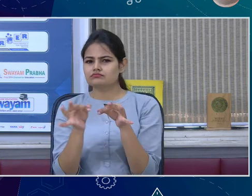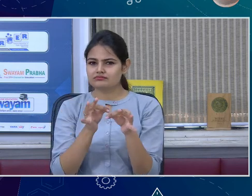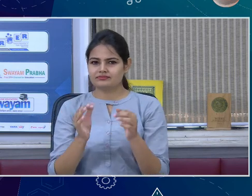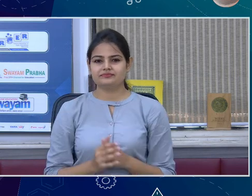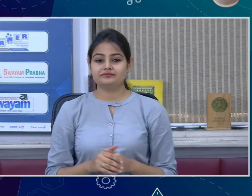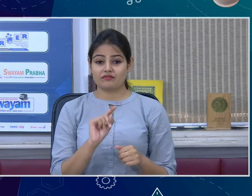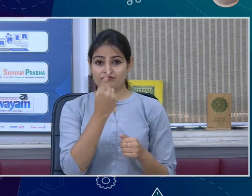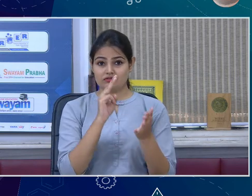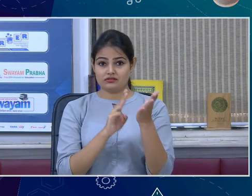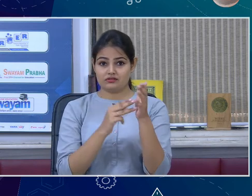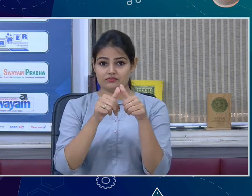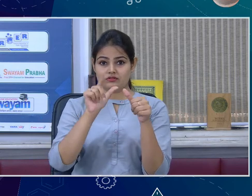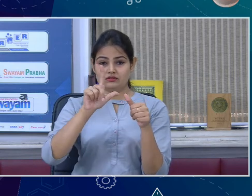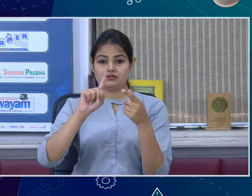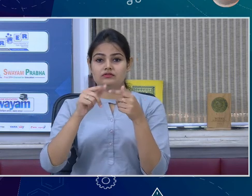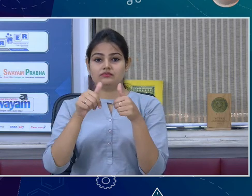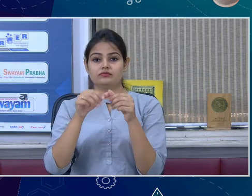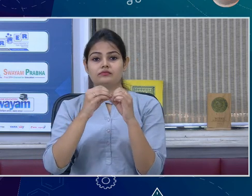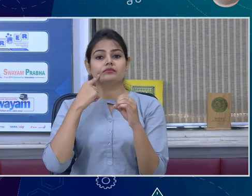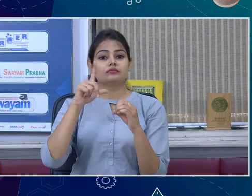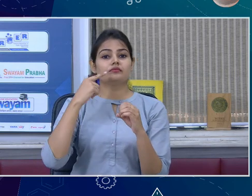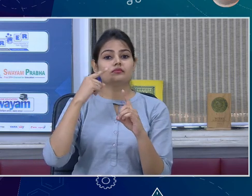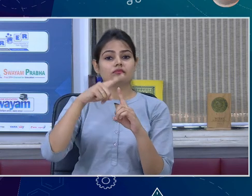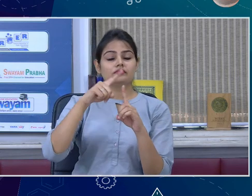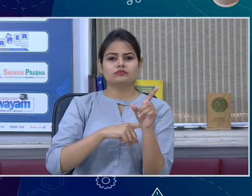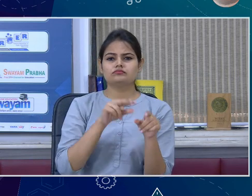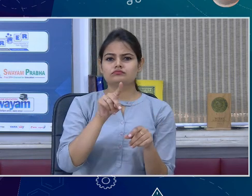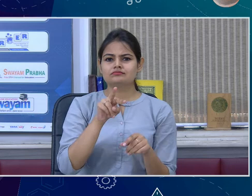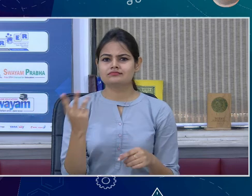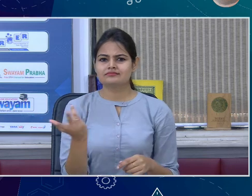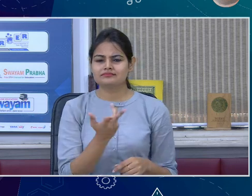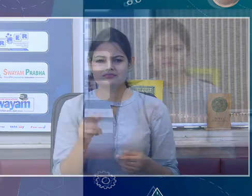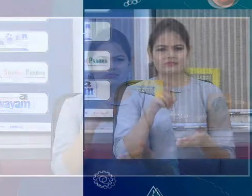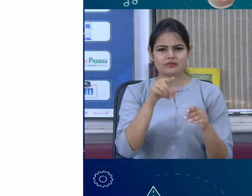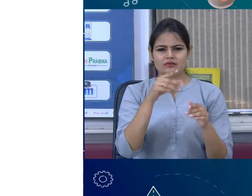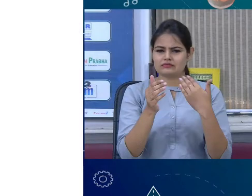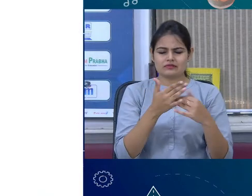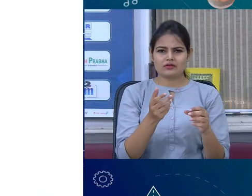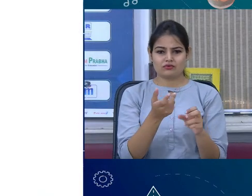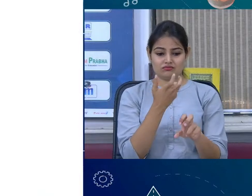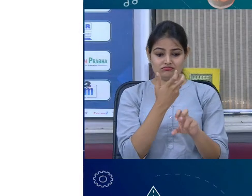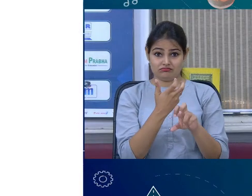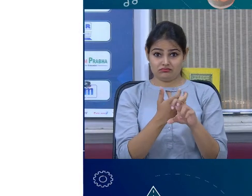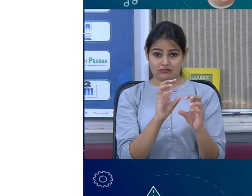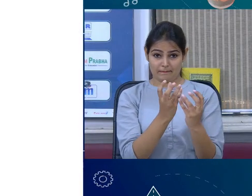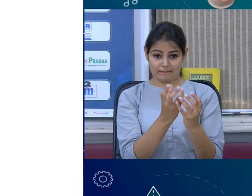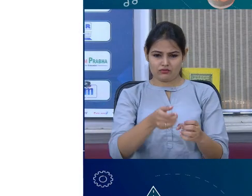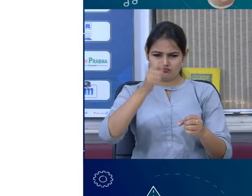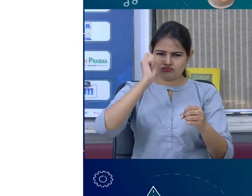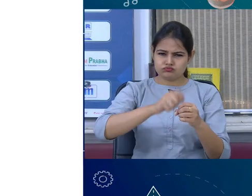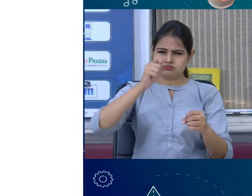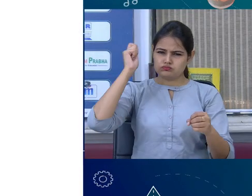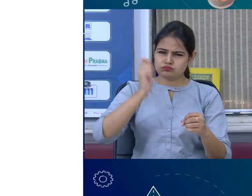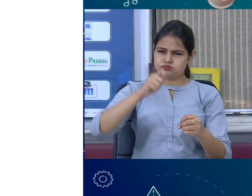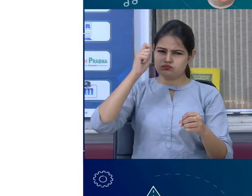मिलिब्लेटी का मतलब है इस आर इंपोर्टिन कीवर्ट्स मिलिब्लेटी का मतलब है विन यू बीट डाउं मेटल इंटो थीन शीट वेरी थीन